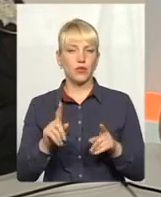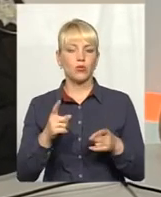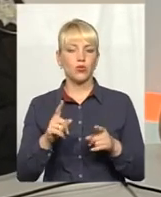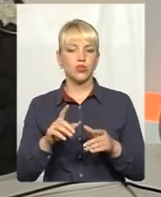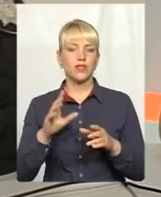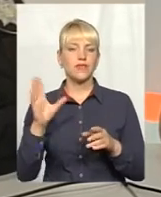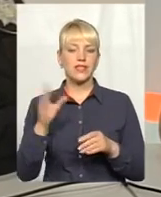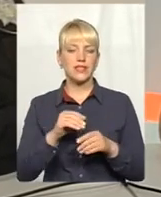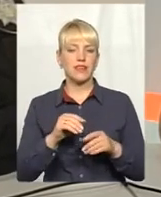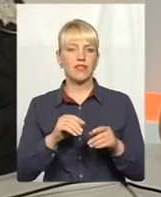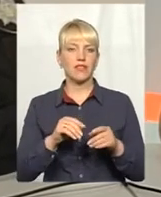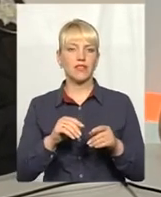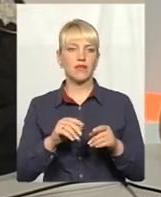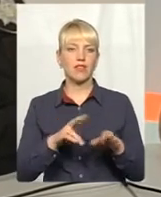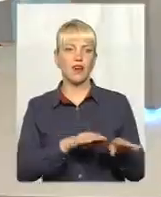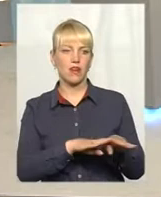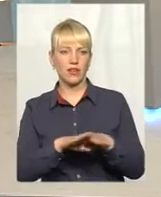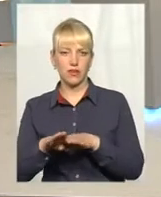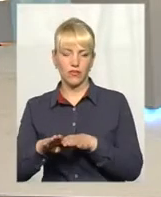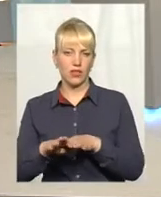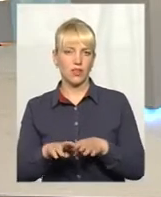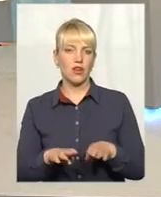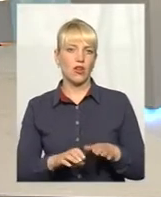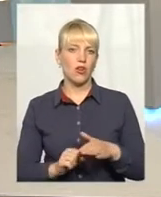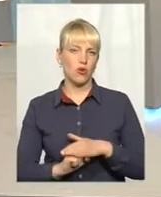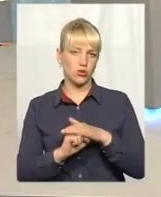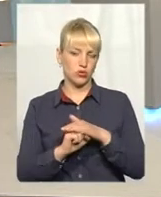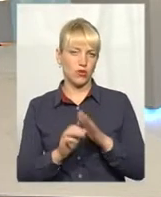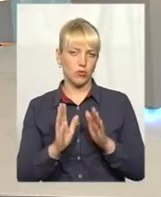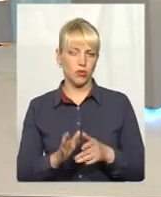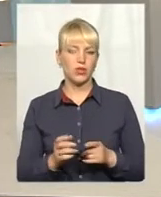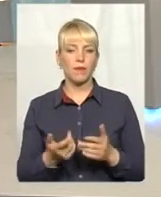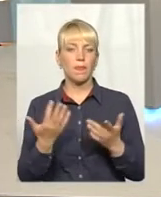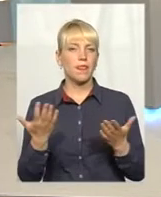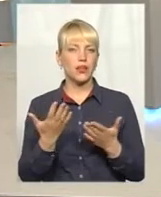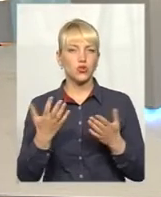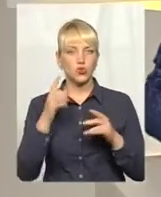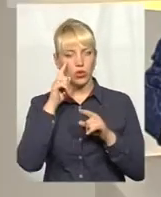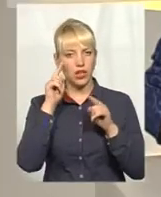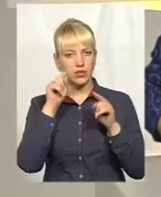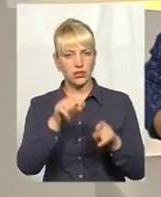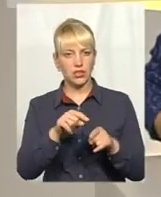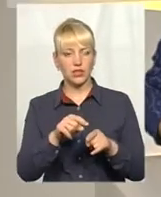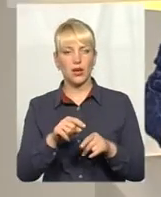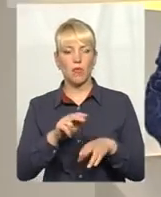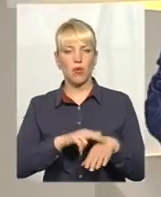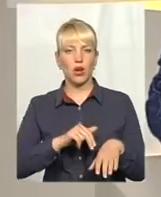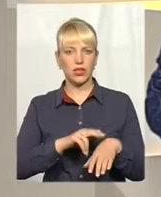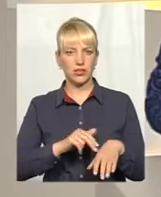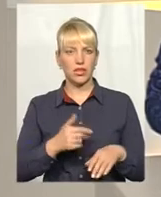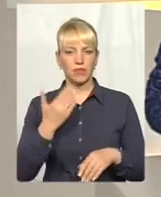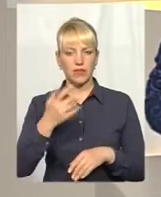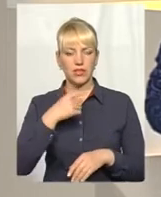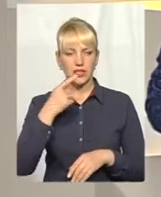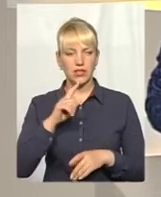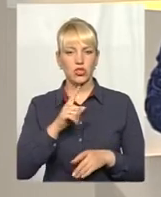конкурсу на рівних основах. На що насамперед націлені поліцейські? От ви зазначили,